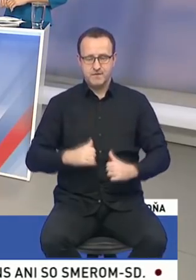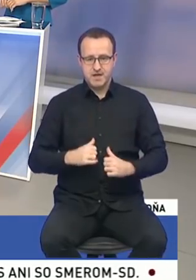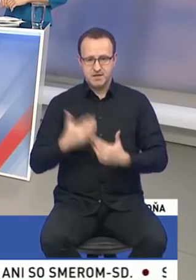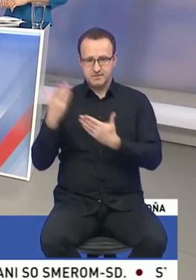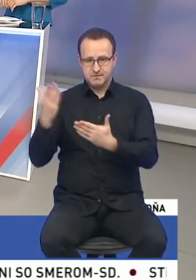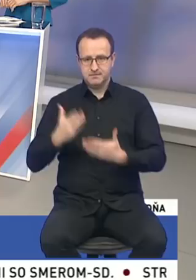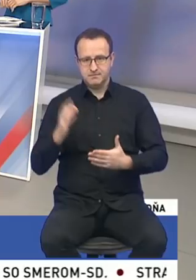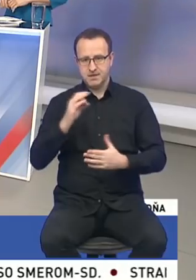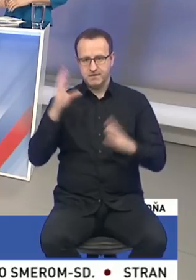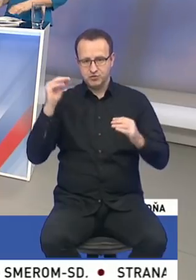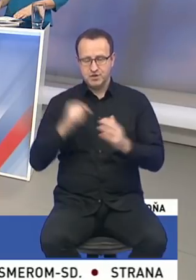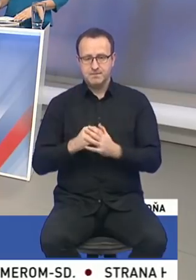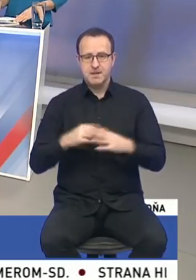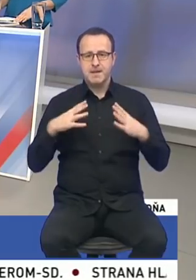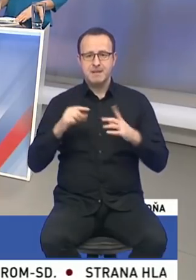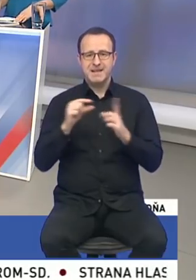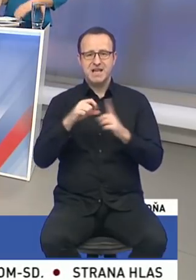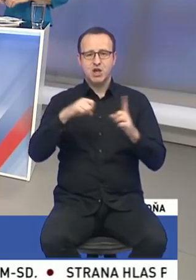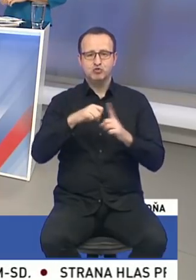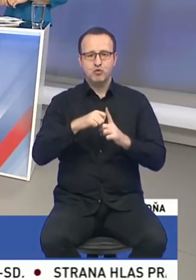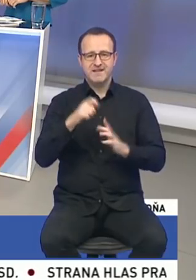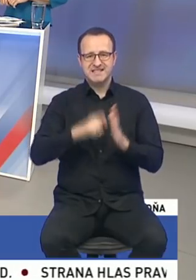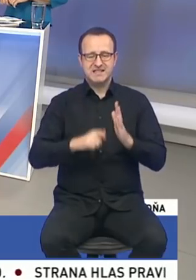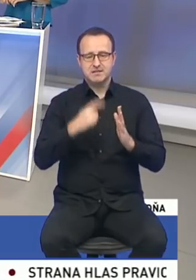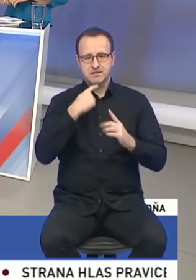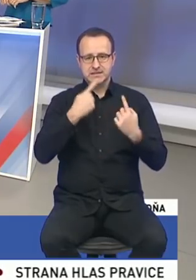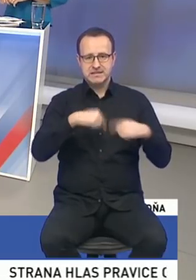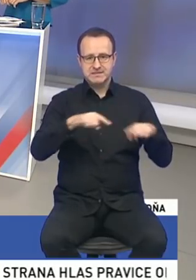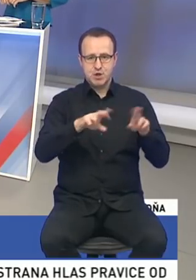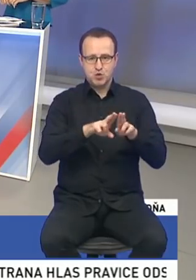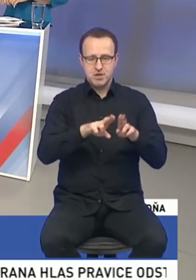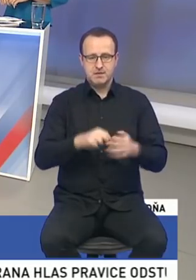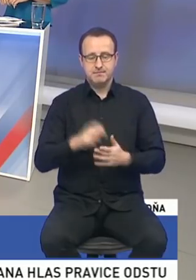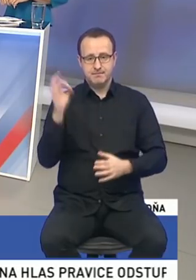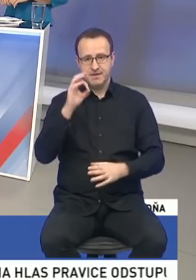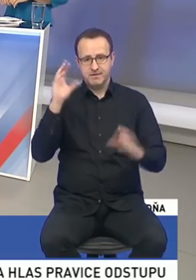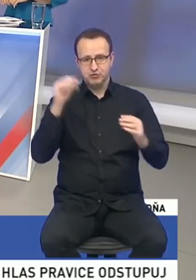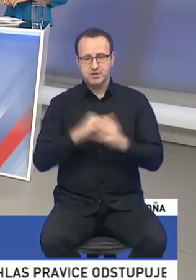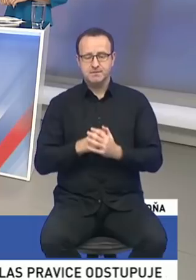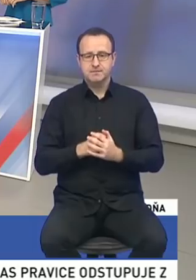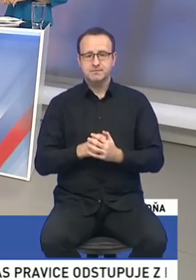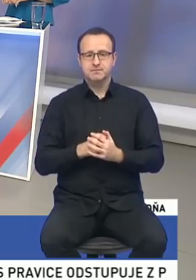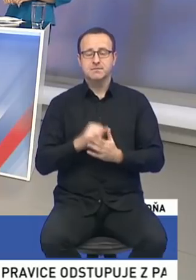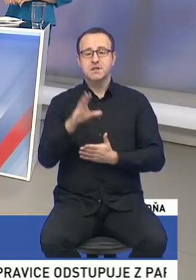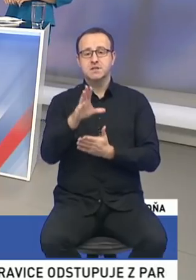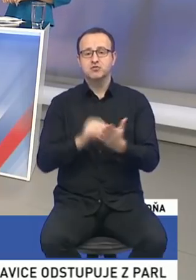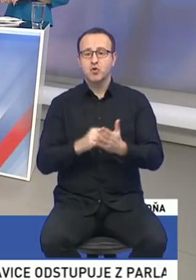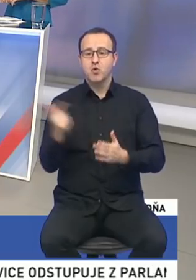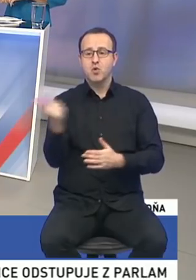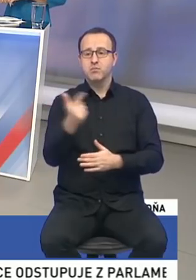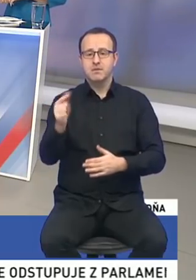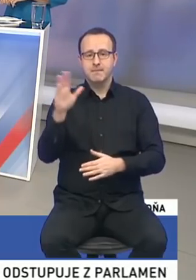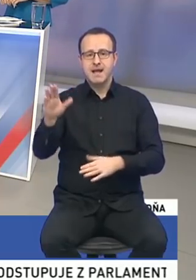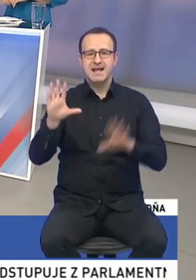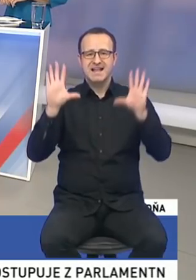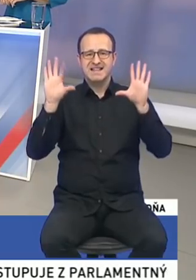Pekný večer, prajem. A pani Petra Krištúvková zo Smerodina. Pekný večer aj vám. Pekný večer, želám. Dámy, technická informácia na úvod. Obe máte k dispozícii